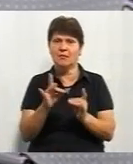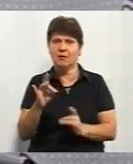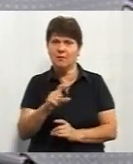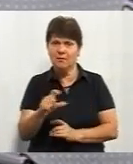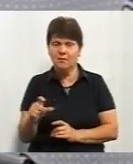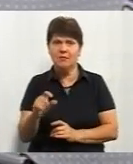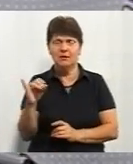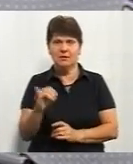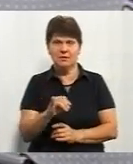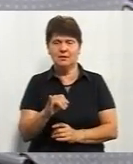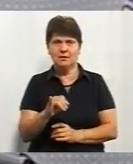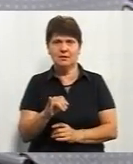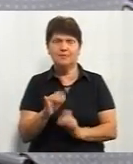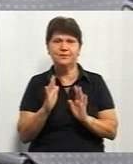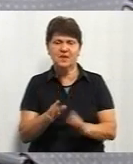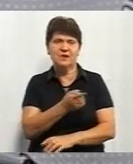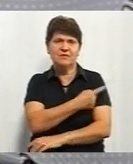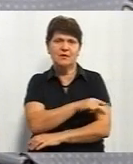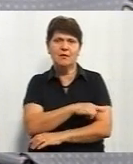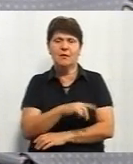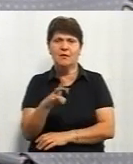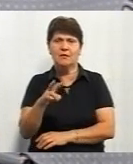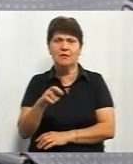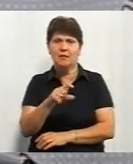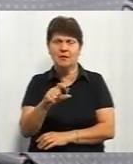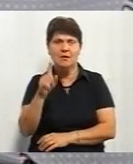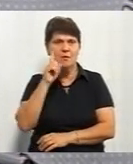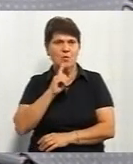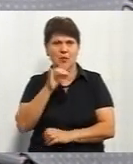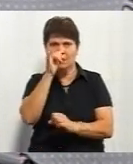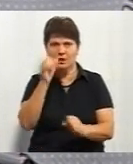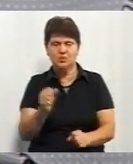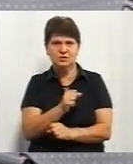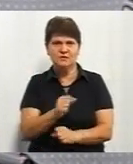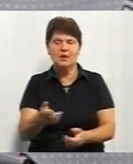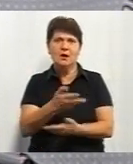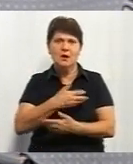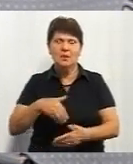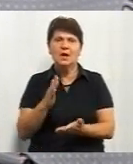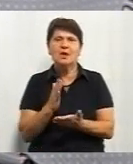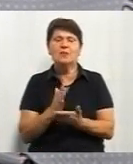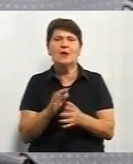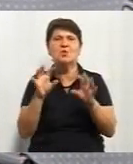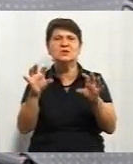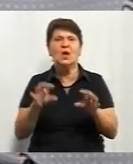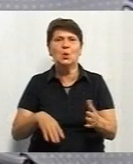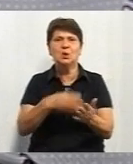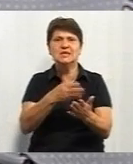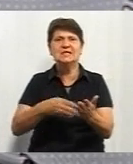навіть в лікарнях, поки що неможливо. Ми маємо закон про децентралізацію